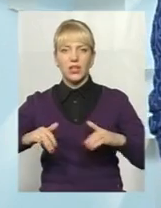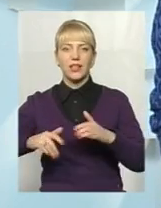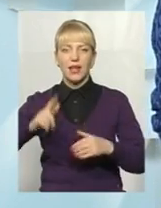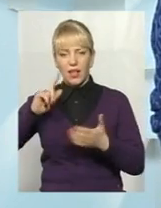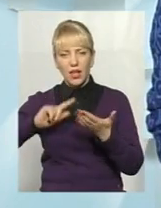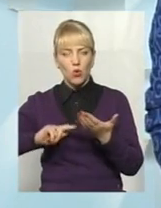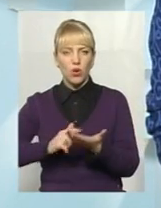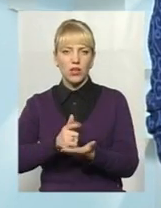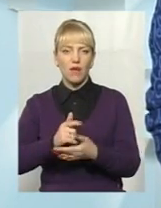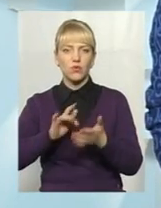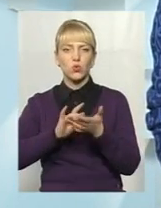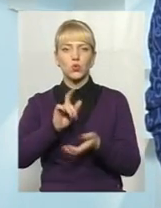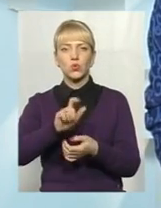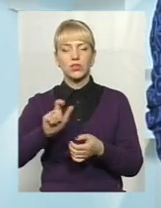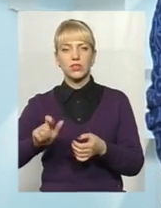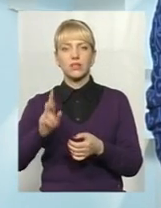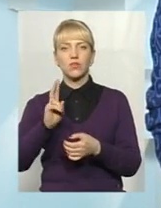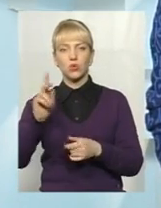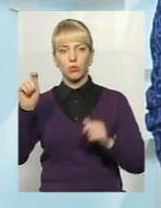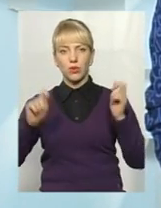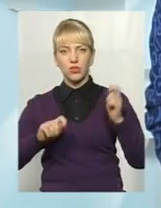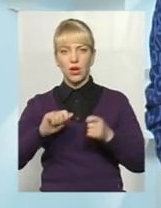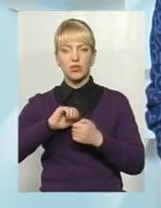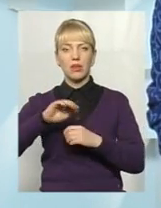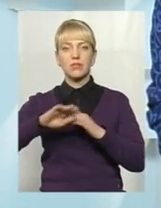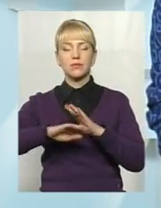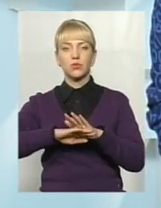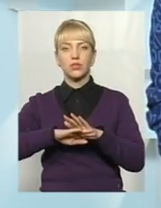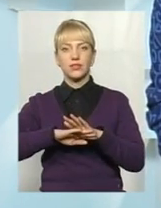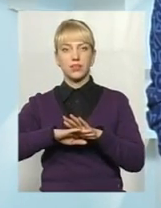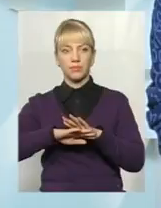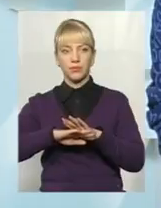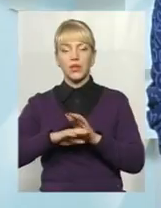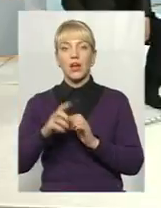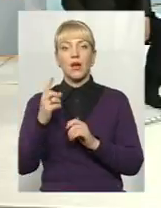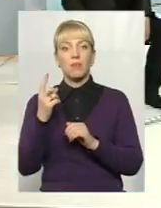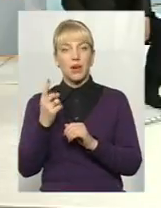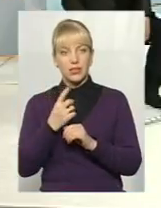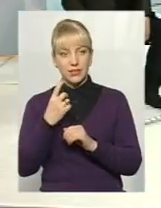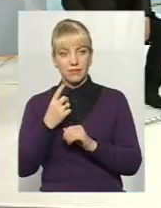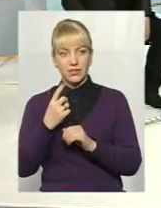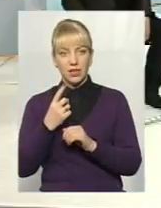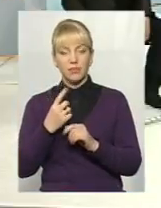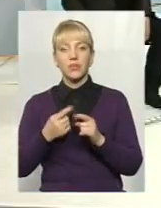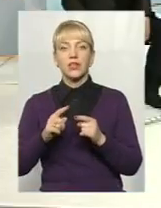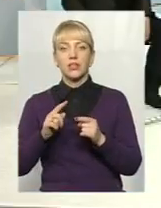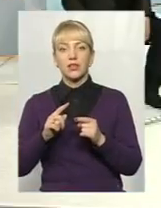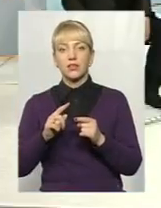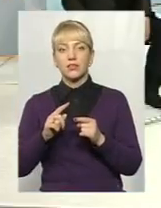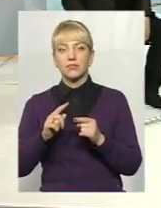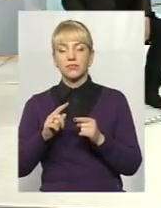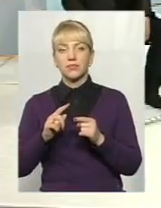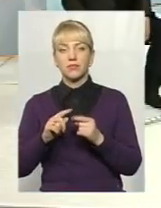туристів, які приїжджають до Кам'янця-Пудєцького? Ну, перш за все, з підходом